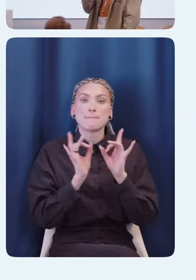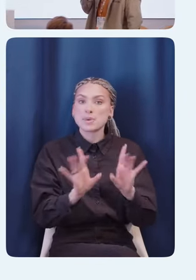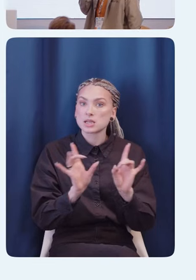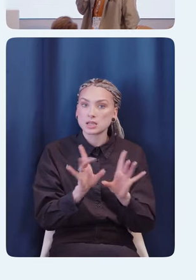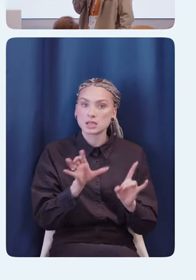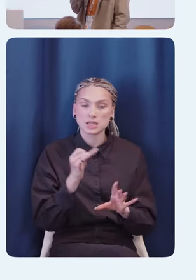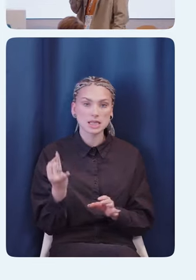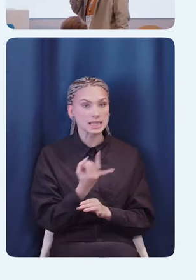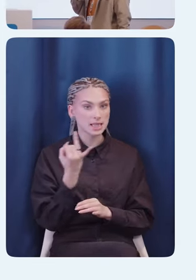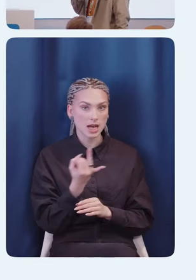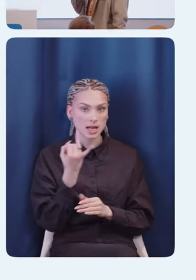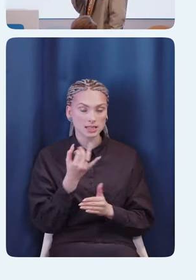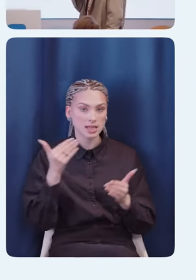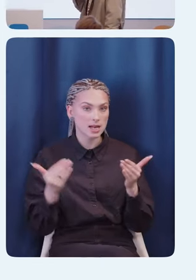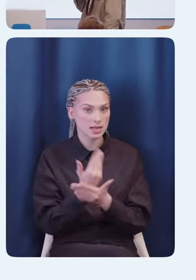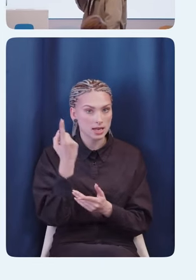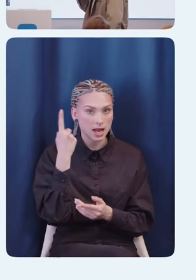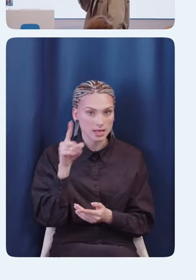Интересные кейсы я назвал эту секцию.